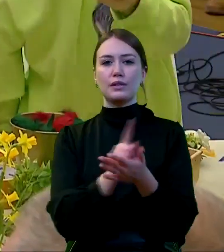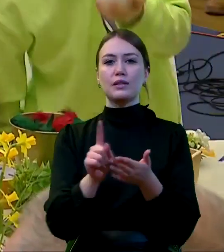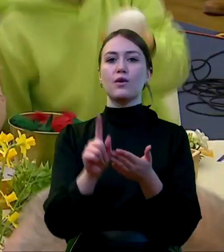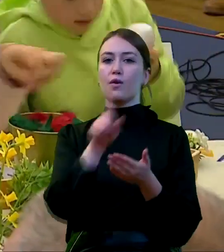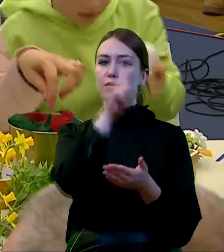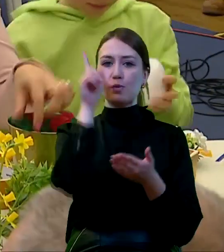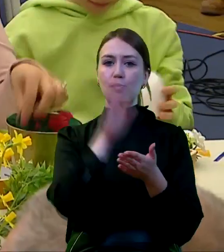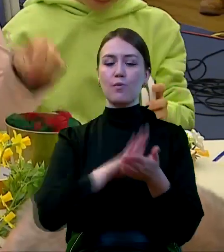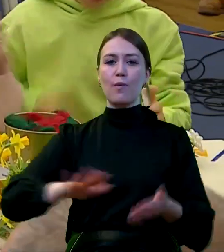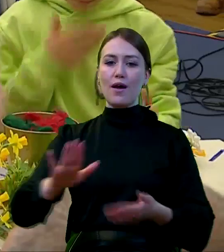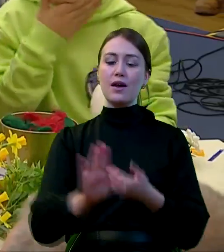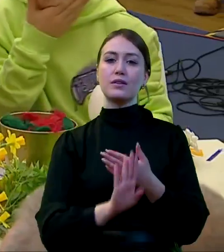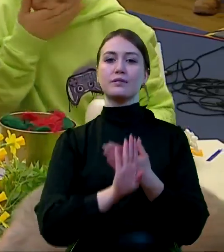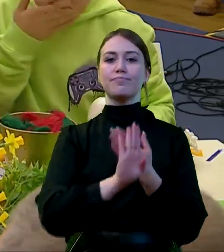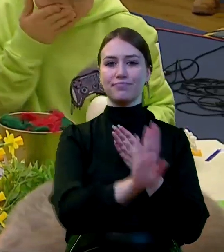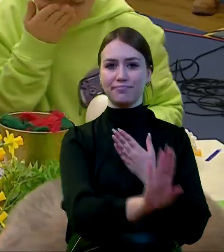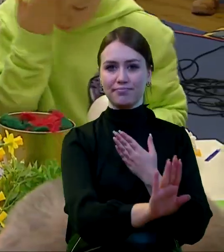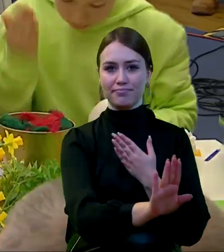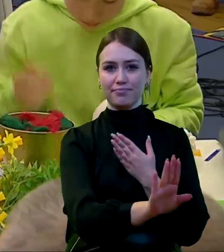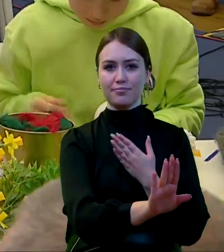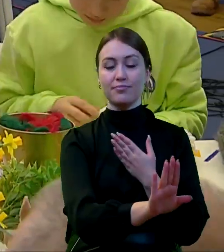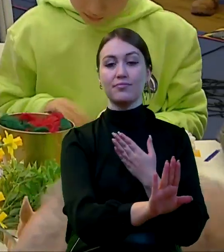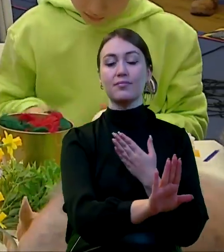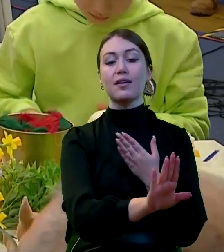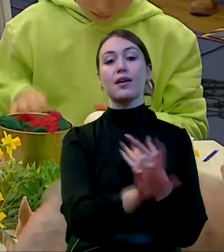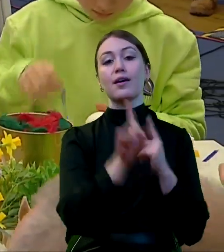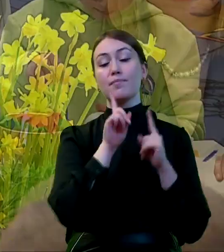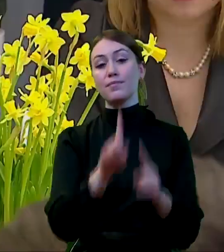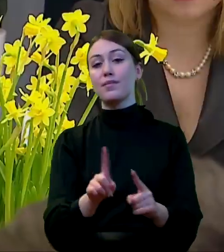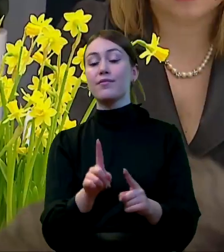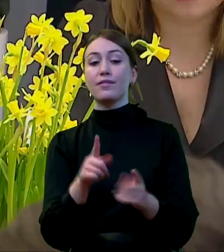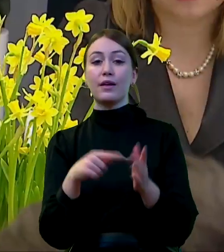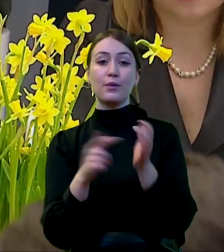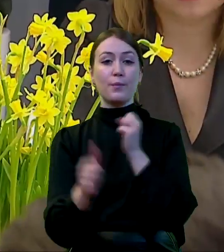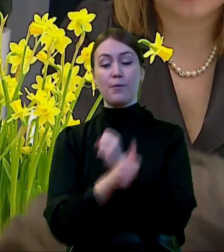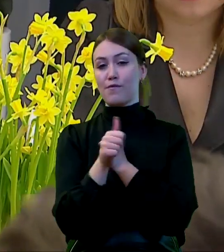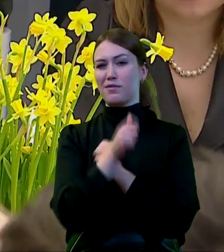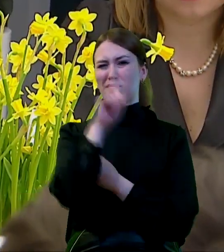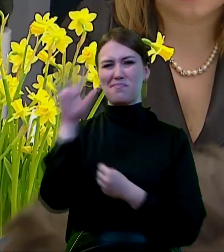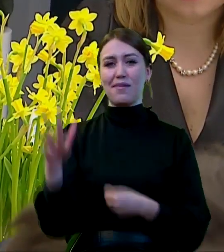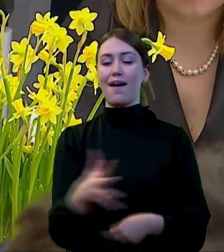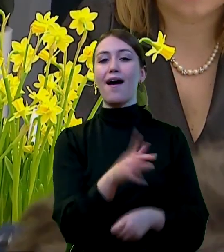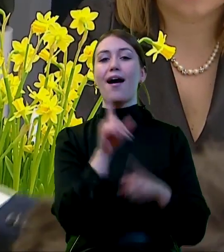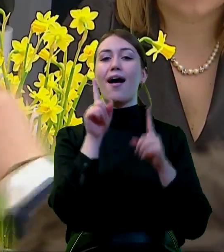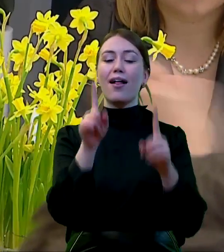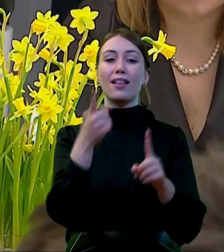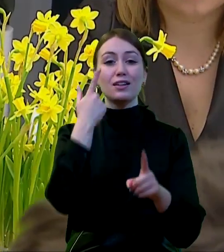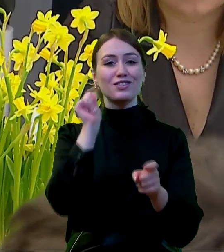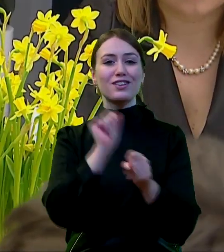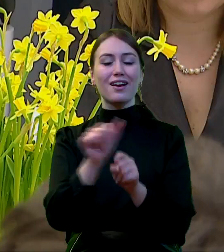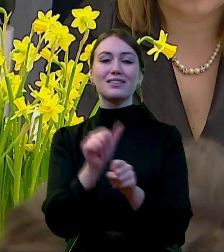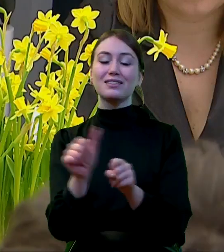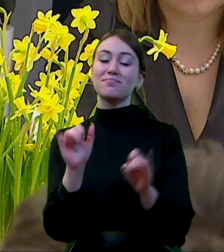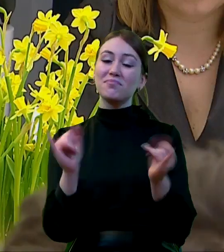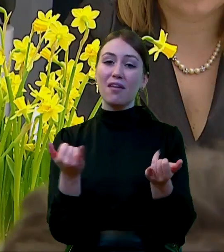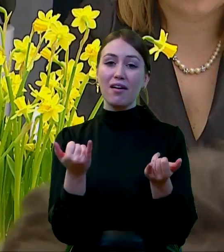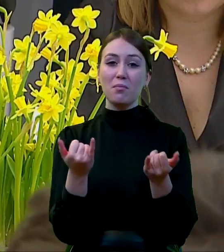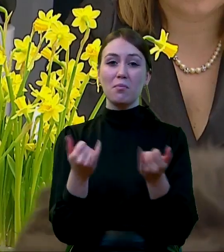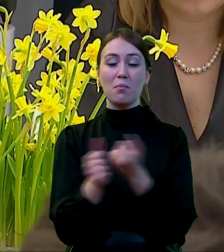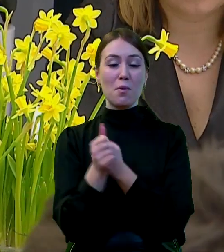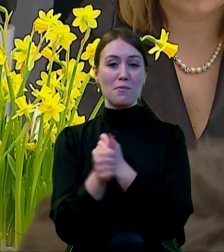wykluczeniem społecznym. To wykluczenie może być z bardzo różnych powodów, ale najczęściej są to